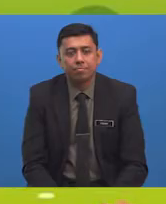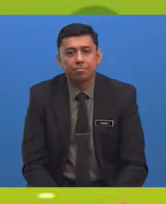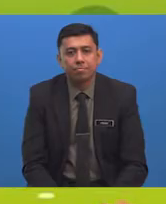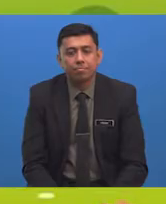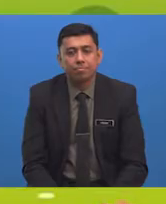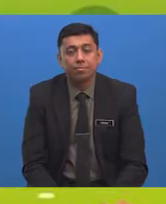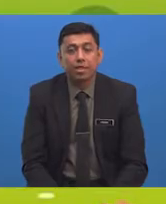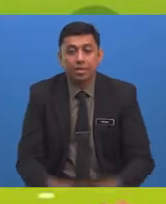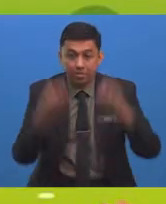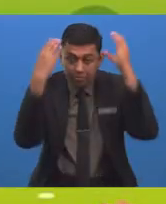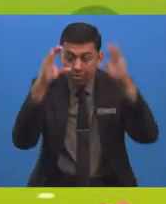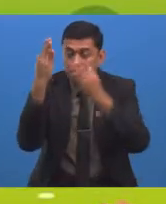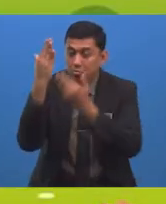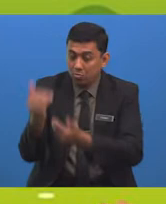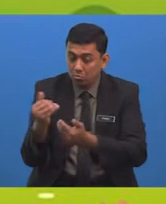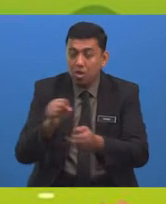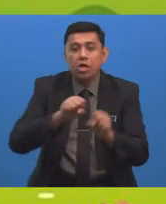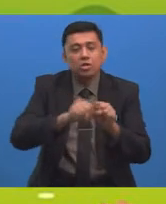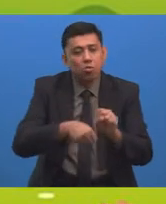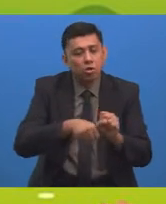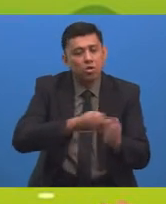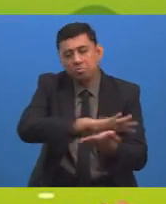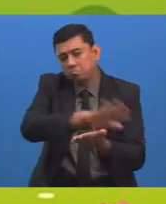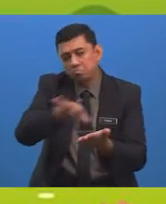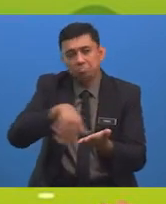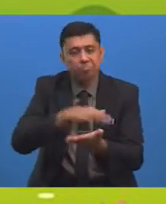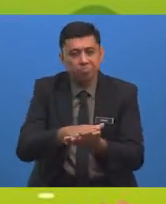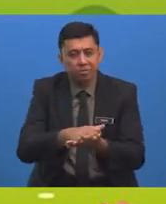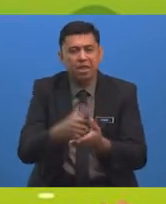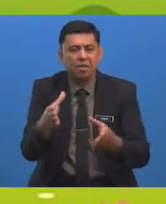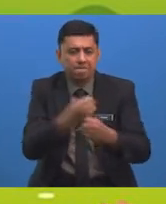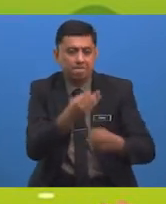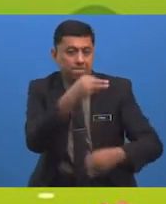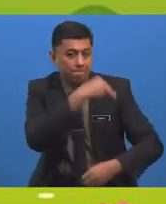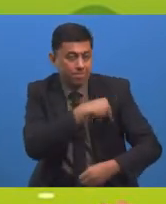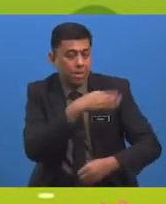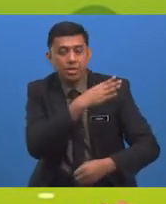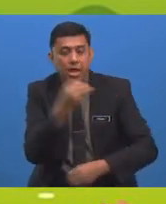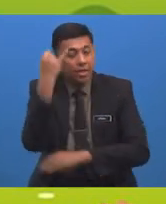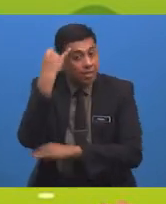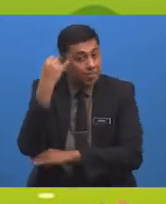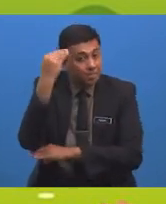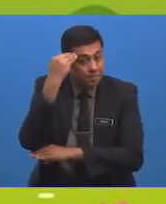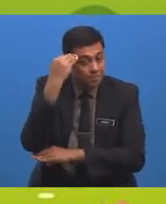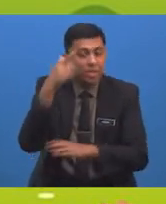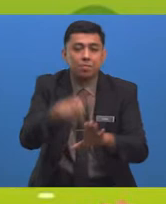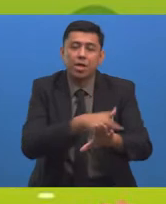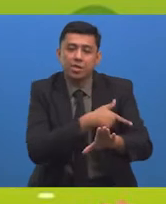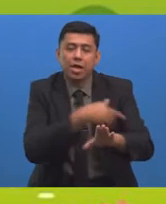Cikgu Harap Semoga Kamu semua Mendapat Manfaat Dan Ilmu Pengetahuan